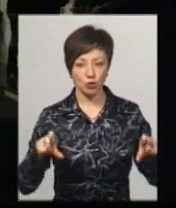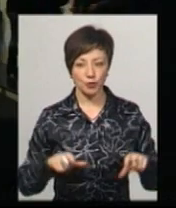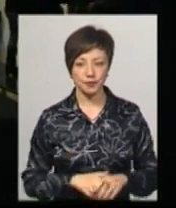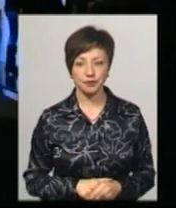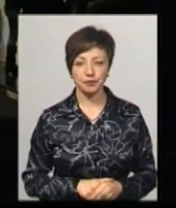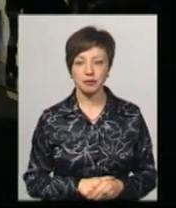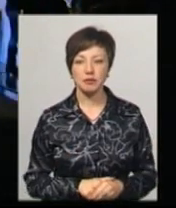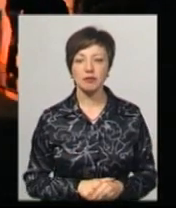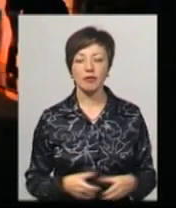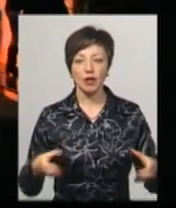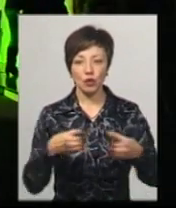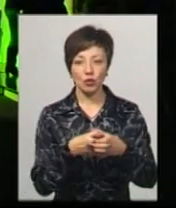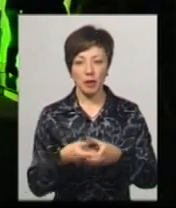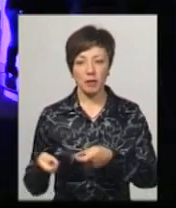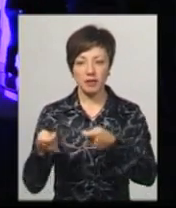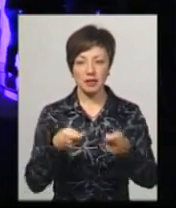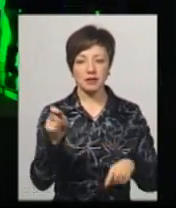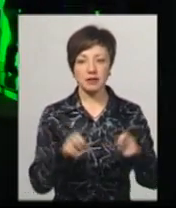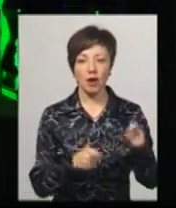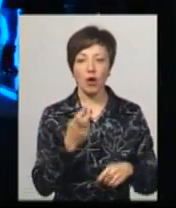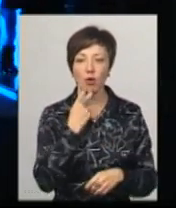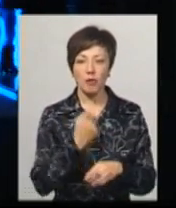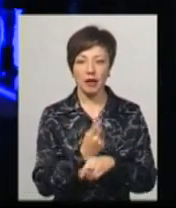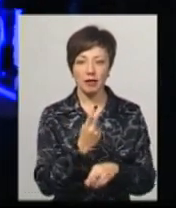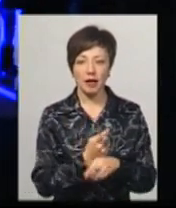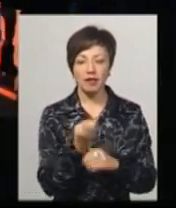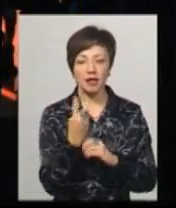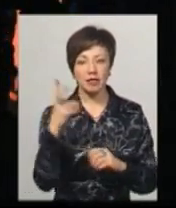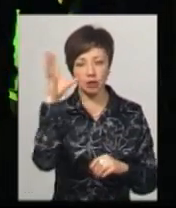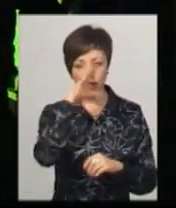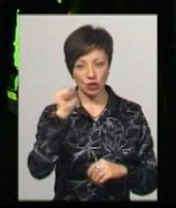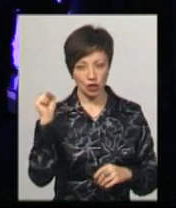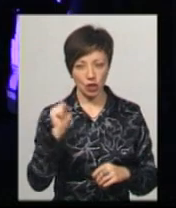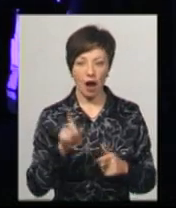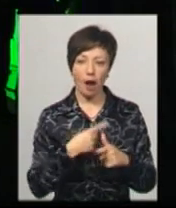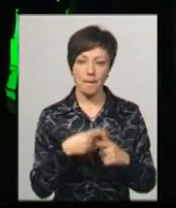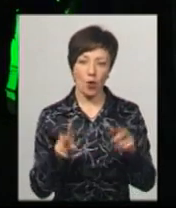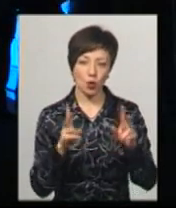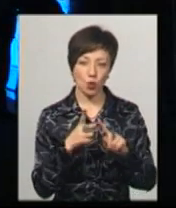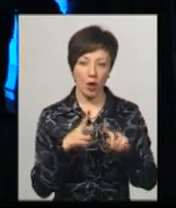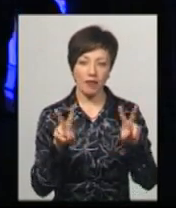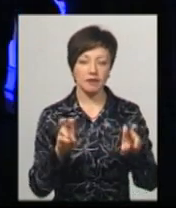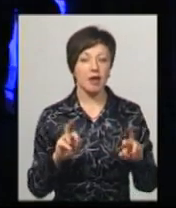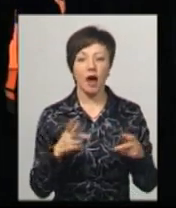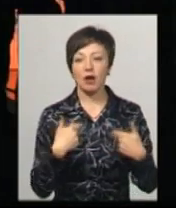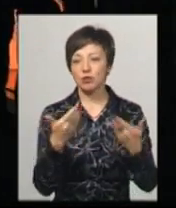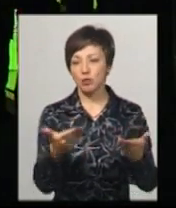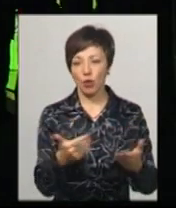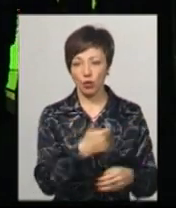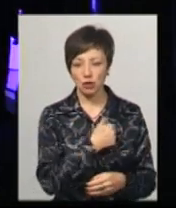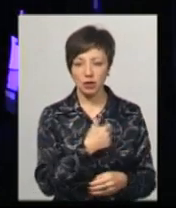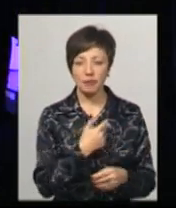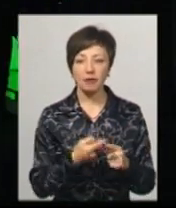Ольги Кобилянської. Трупа привезла на фестиваль комедію «Вільяма Шекспіра «12 ніч» або «Як собі хочете». Один з центральних персонажів за